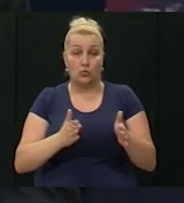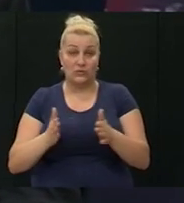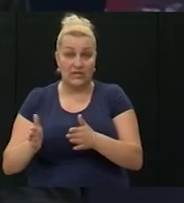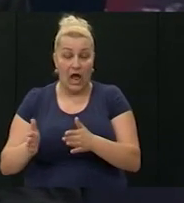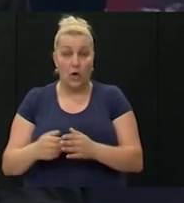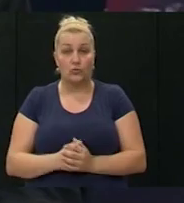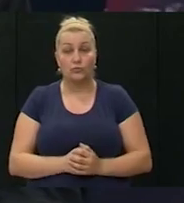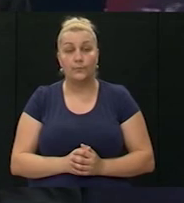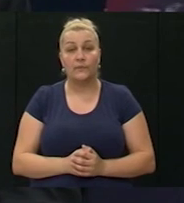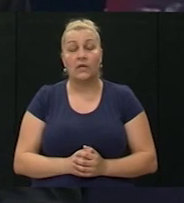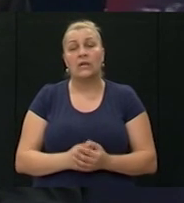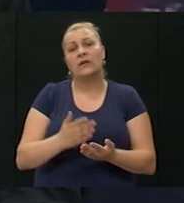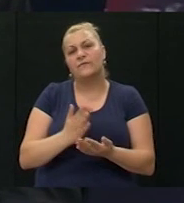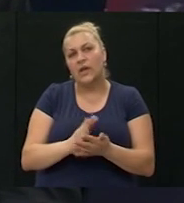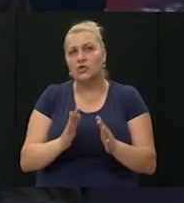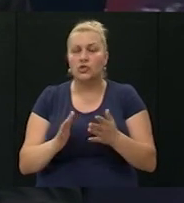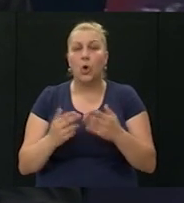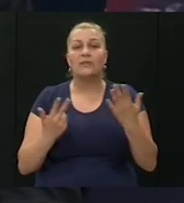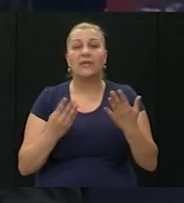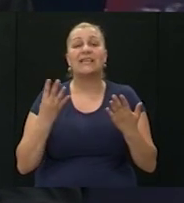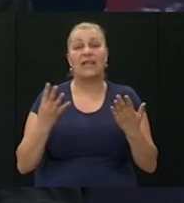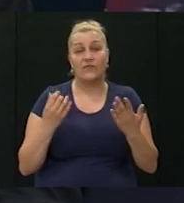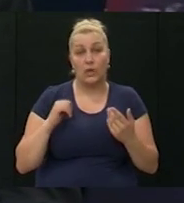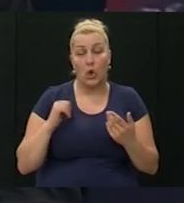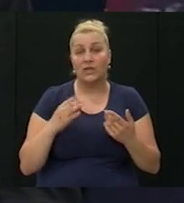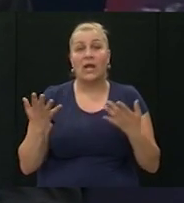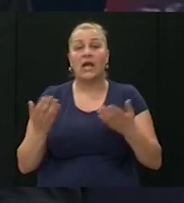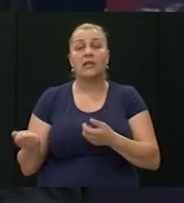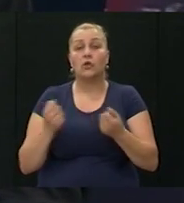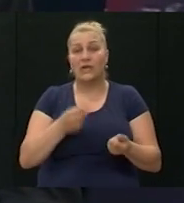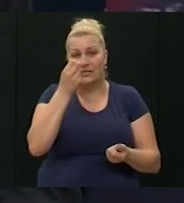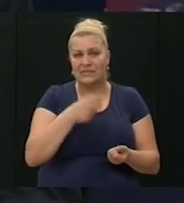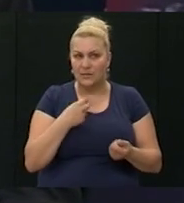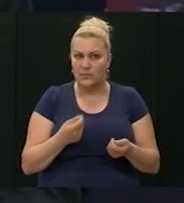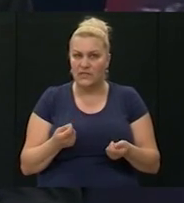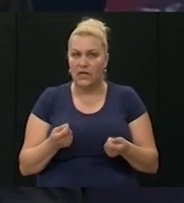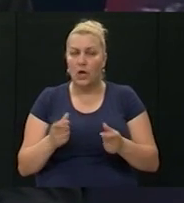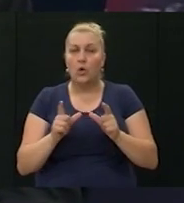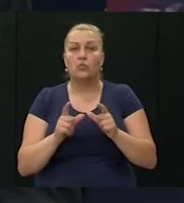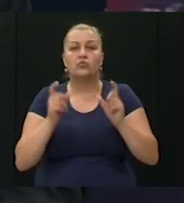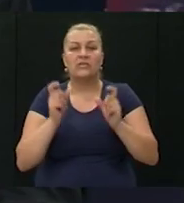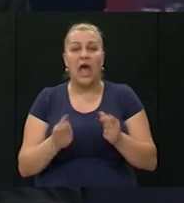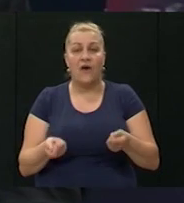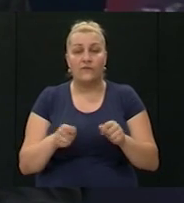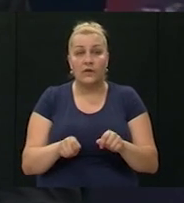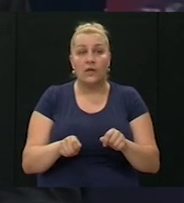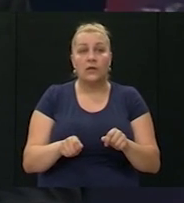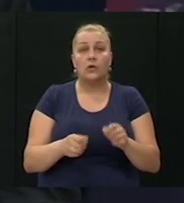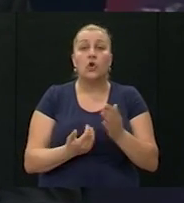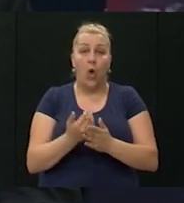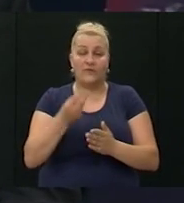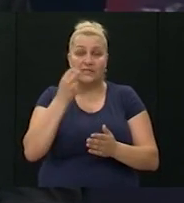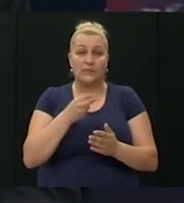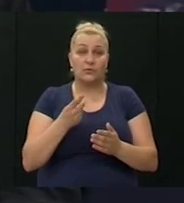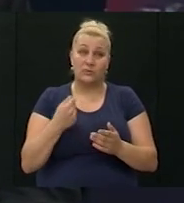stranu. Već 1989. recimo je, kad je donešen srpski ustav, ja se mislim da je donešen 1989. Novi